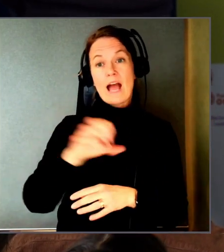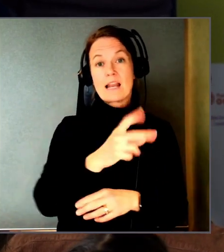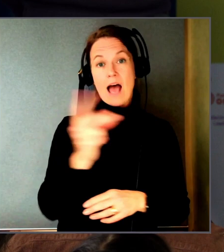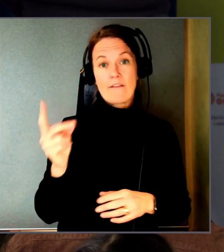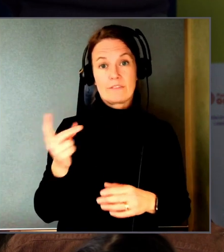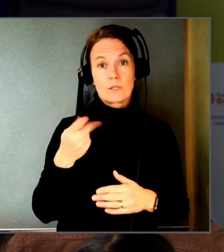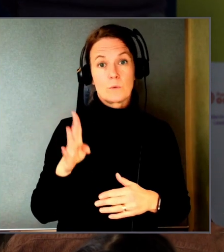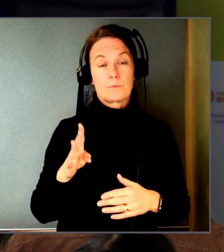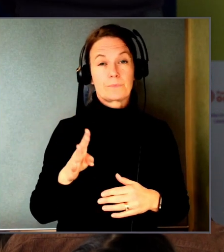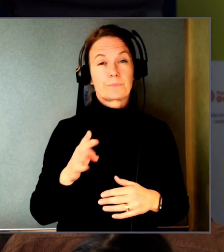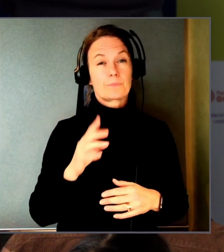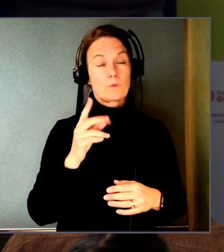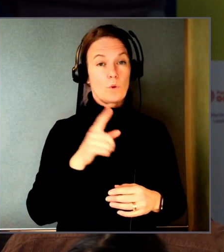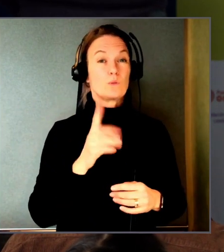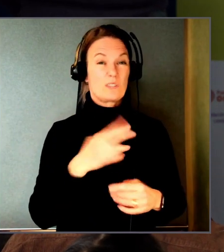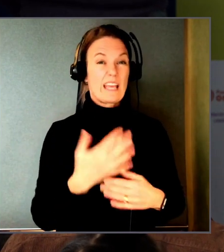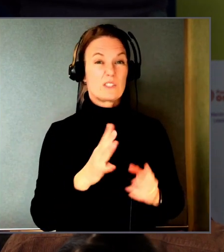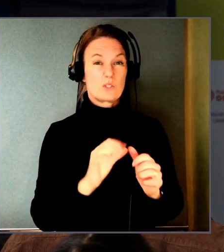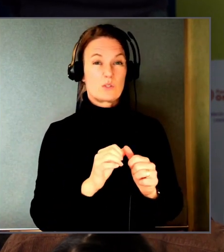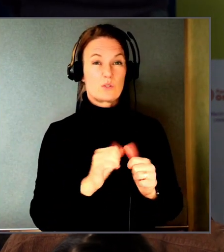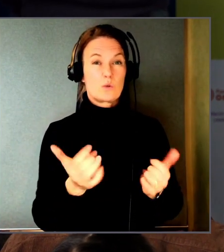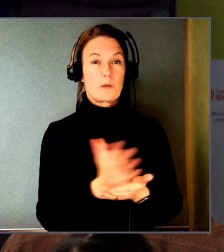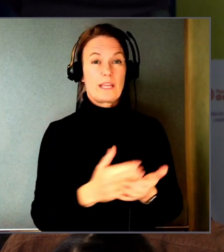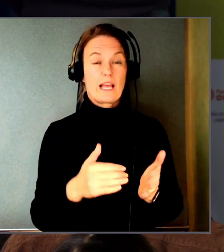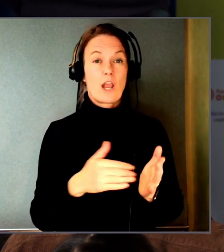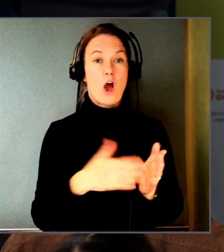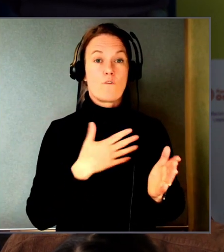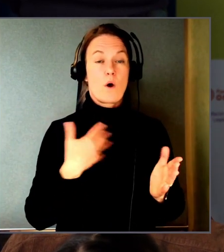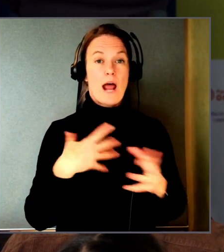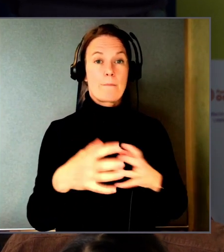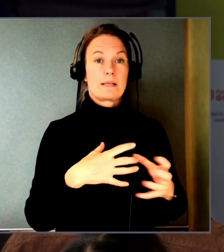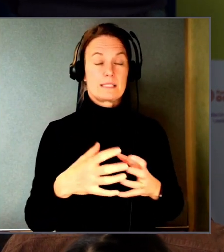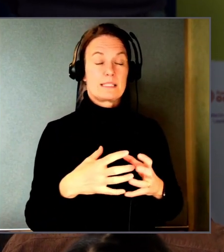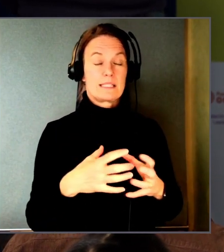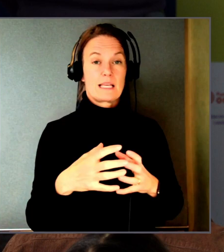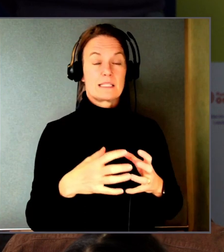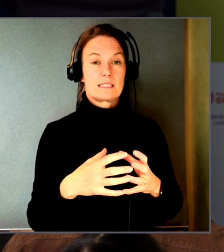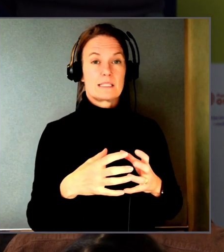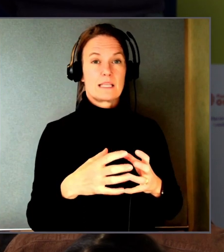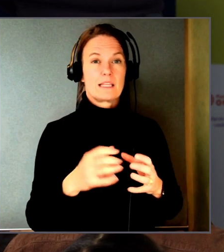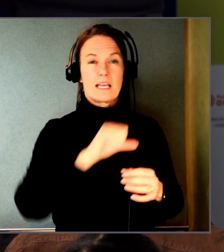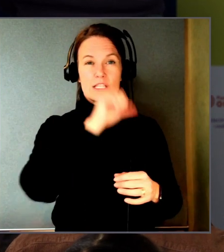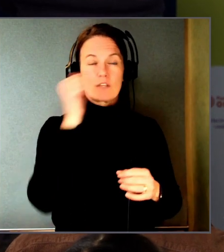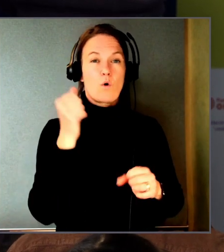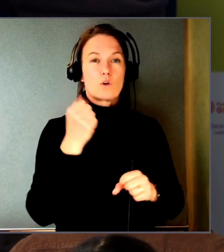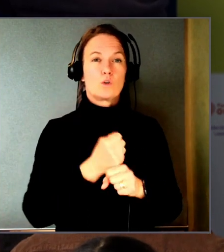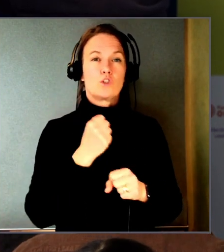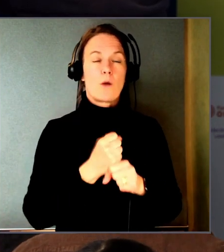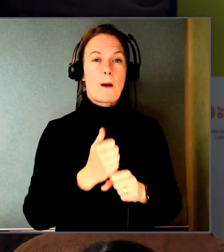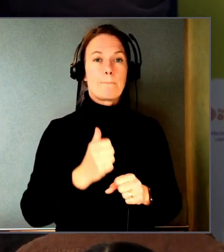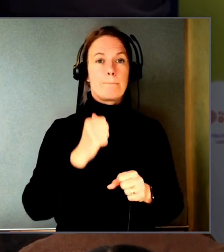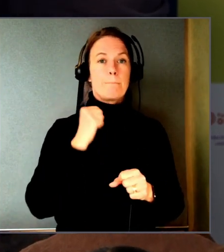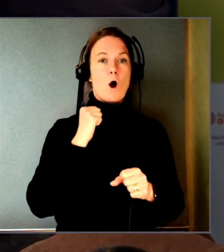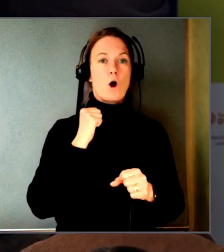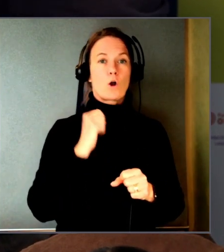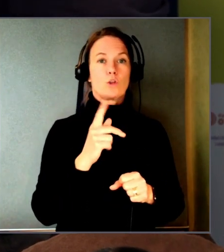gjort mycket tillgänglighetsanpassningar i vår plattform. Att det är väldigt svårt att jobba bakåt kompatibelt också mot alla som redan har en